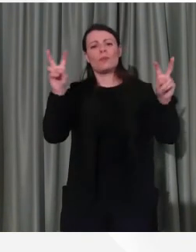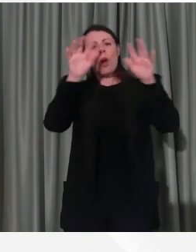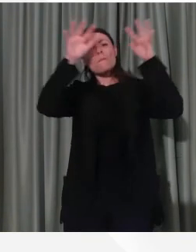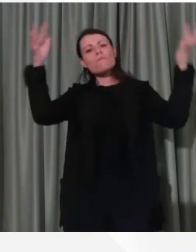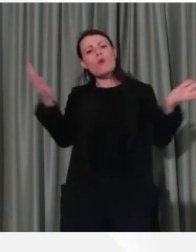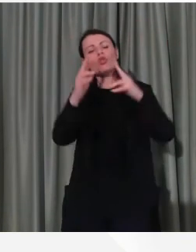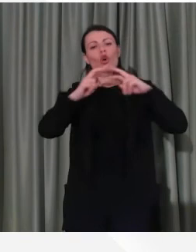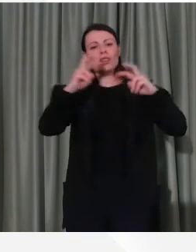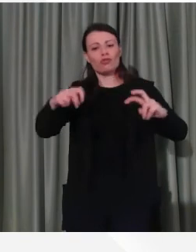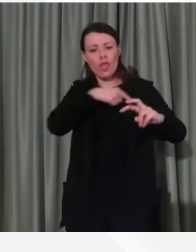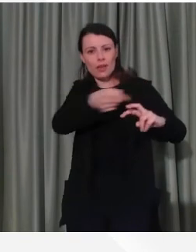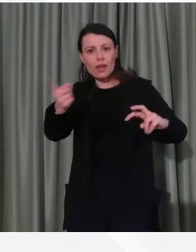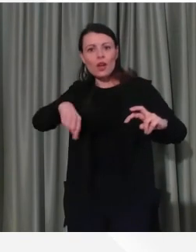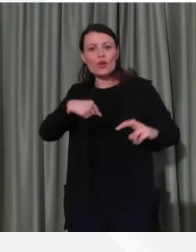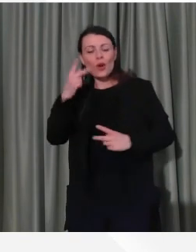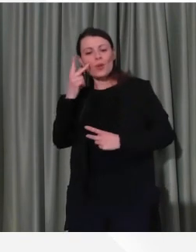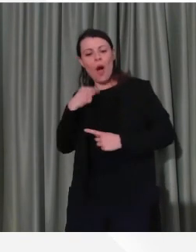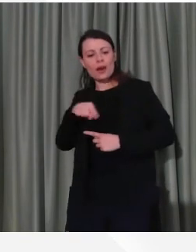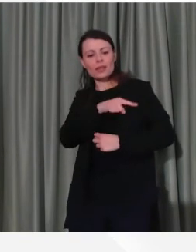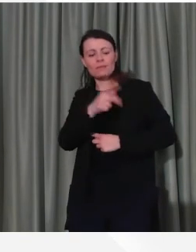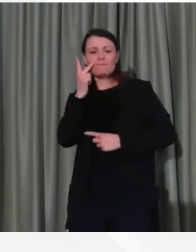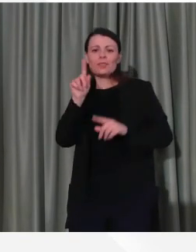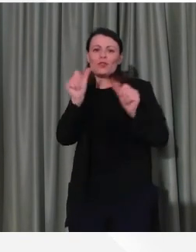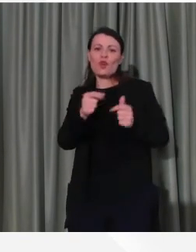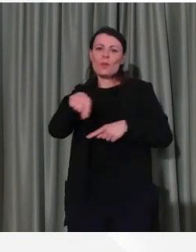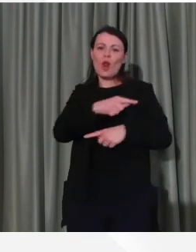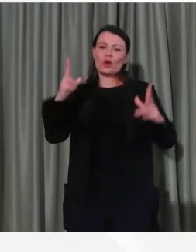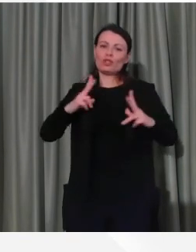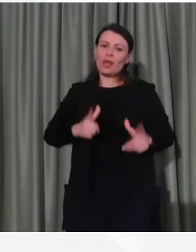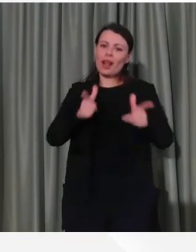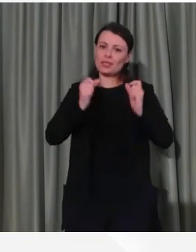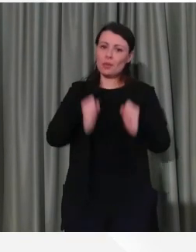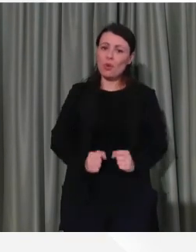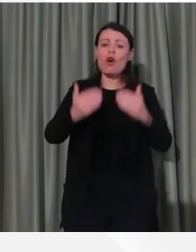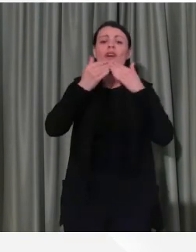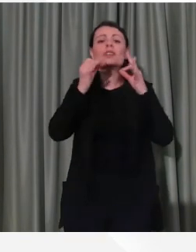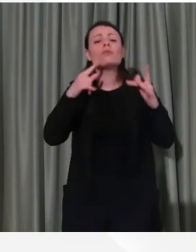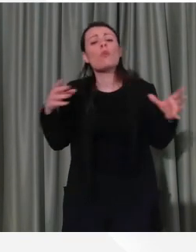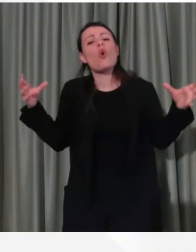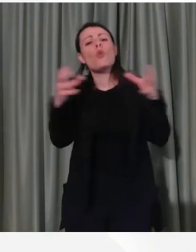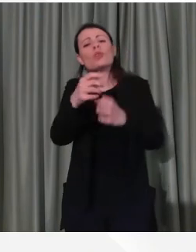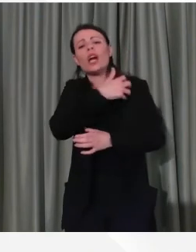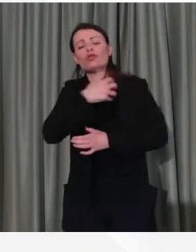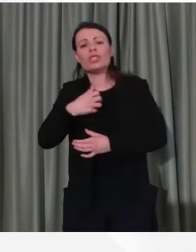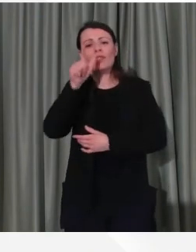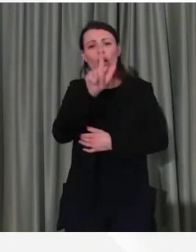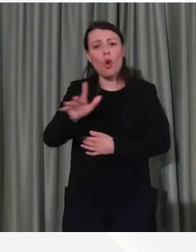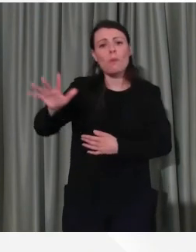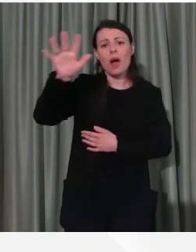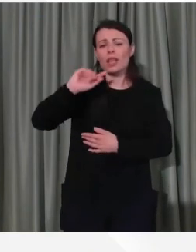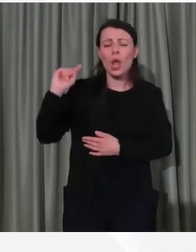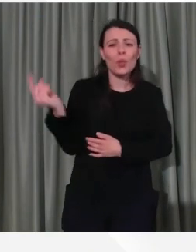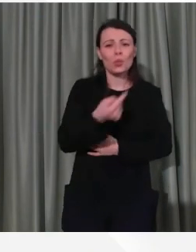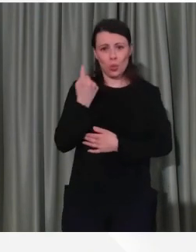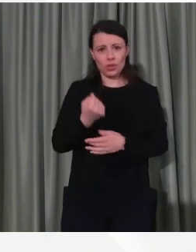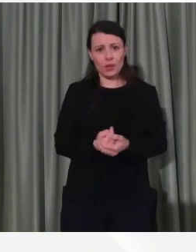guardiamo come mondo che ci può dare una speranza. Grazie a tutta la comunità scientifica della Lombardia e alla comunità scientifica che di